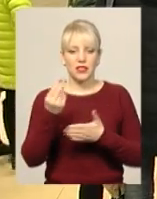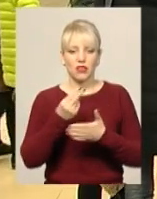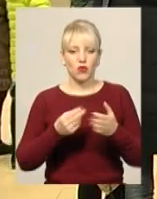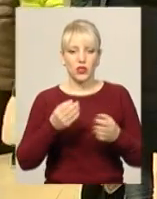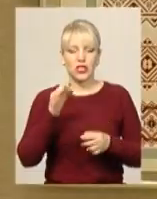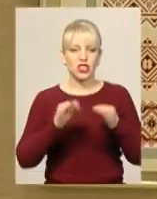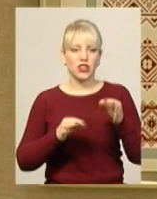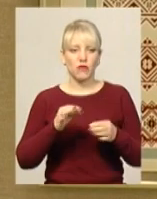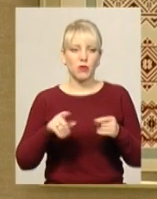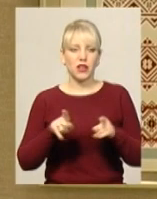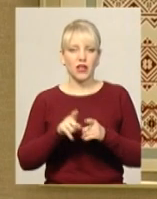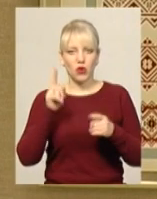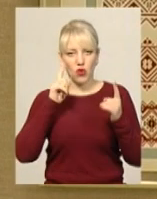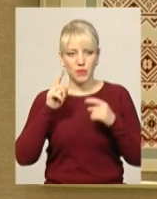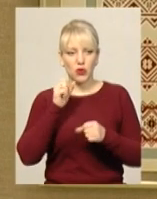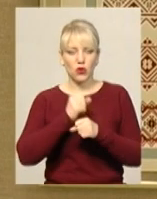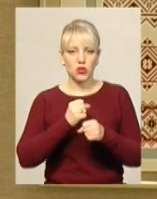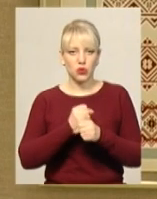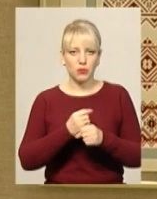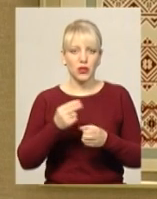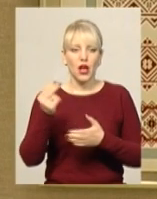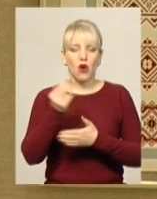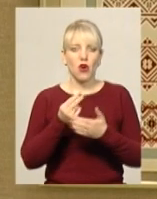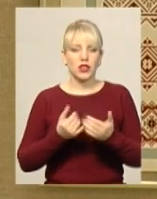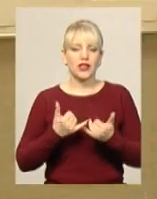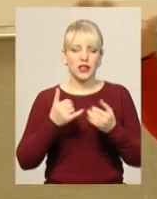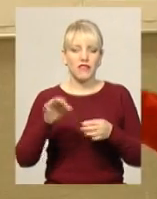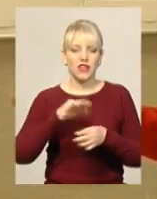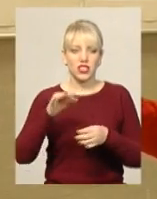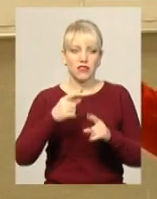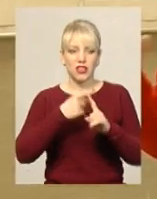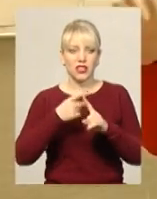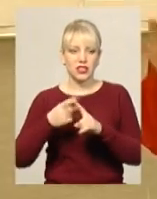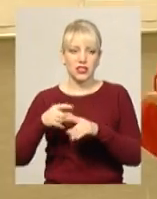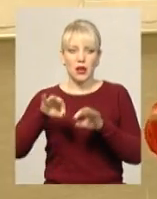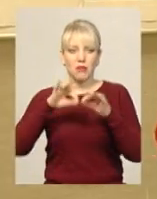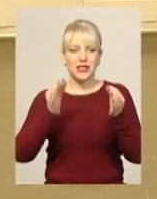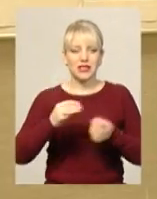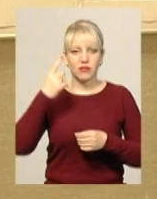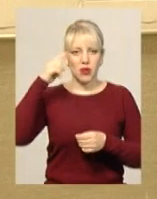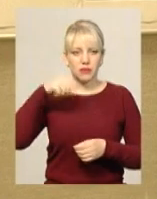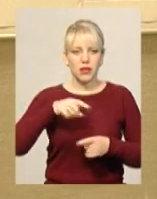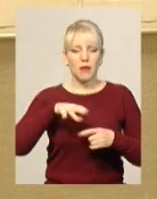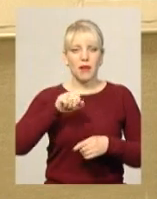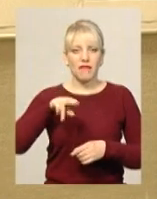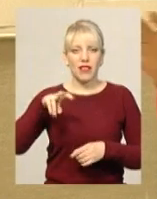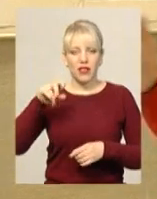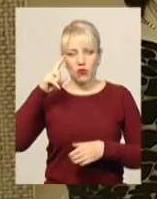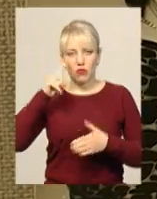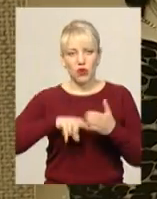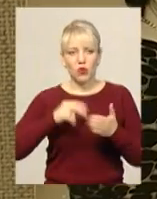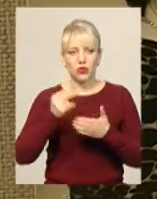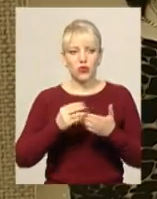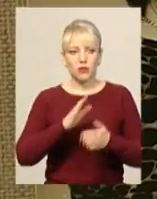а також авторські розробки орнаментів для вишивки хрестику. Мистецтвознавець Людмила Рожкопавленко впевнена, художниці, яка померла від